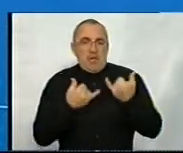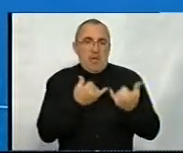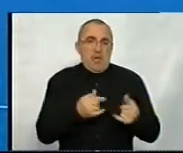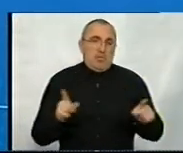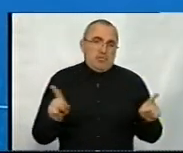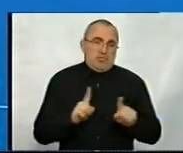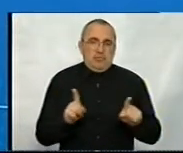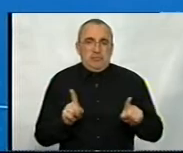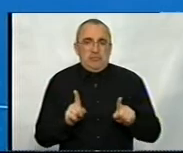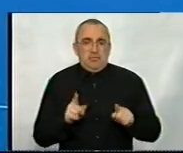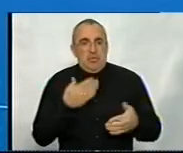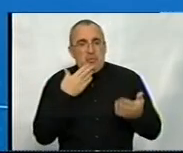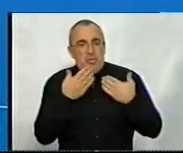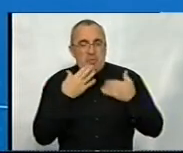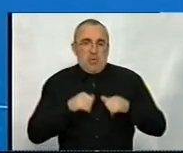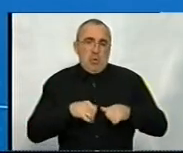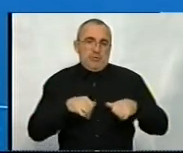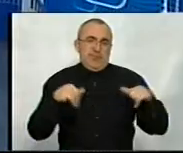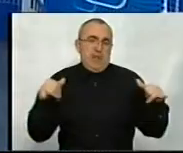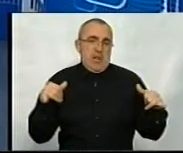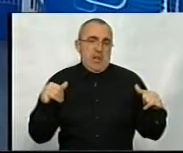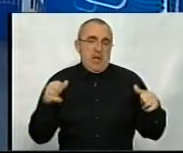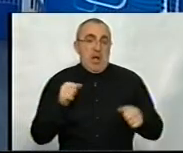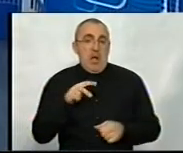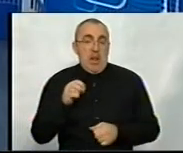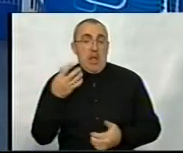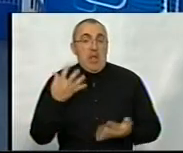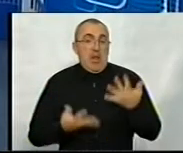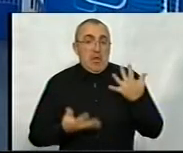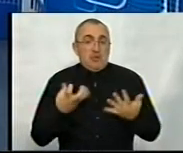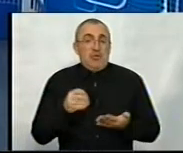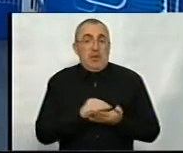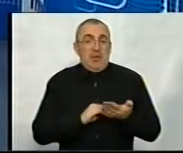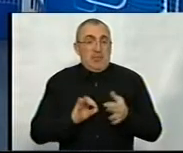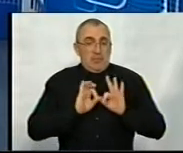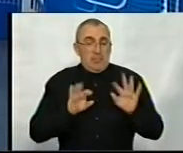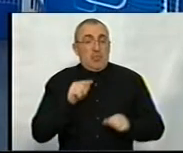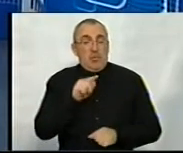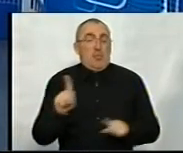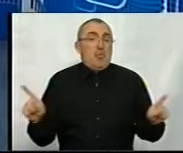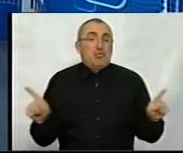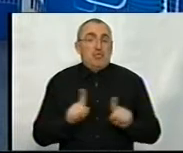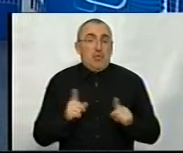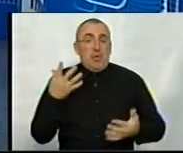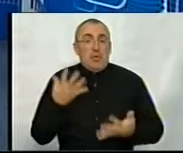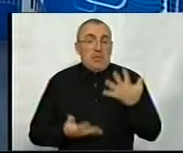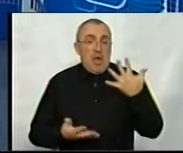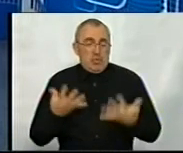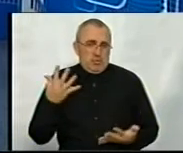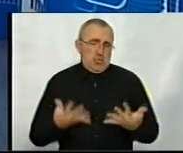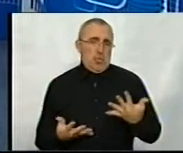щоб стосунки розвивалися. Але якщо ж, ще раз наголошую на тому, що якщо